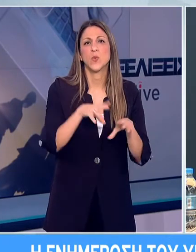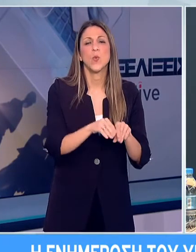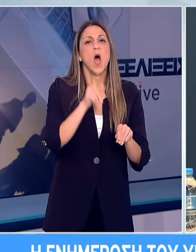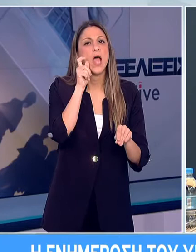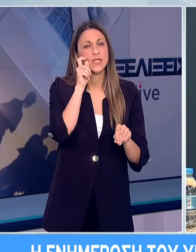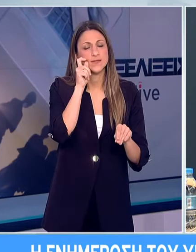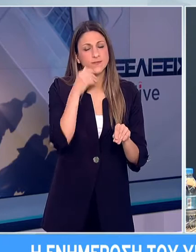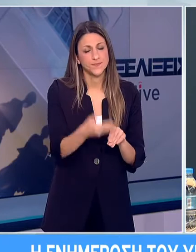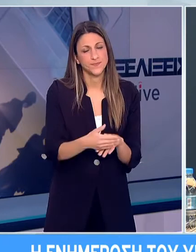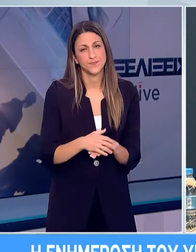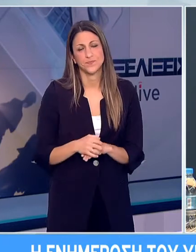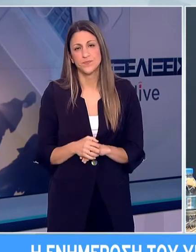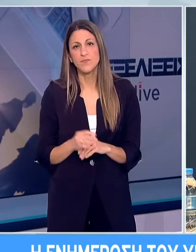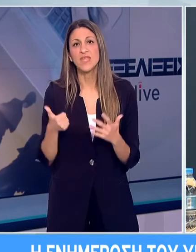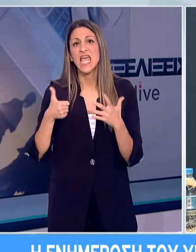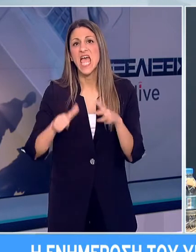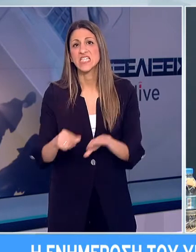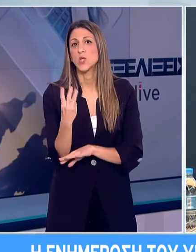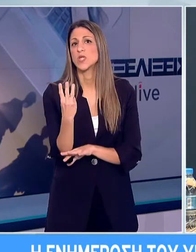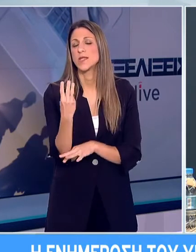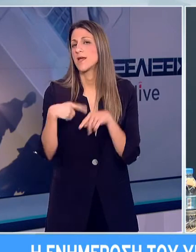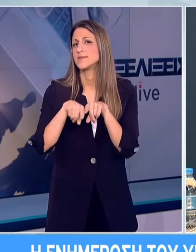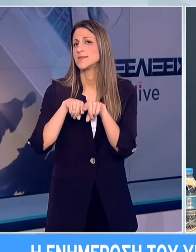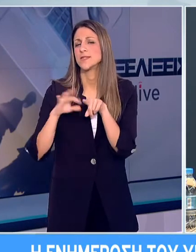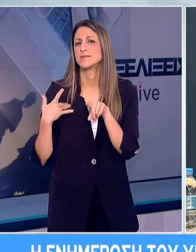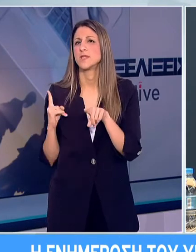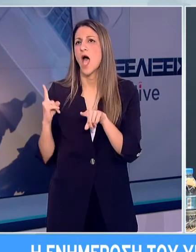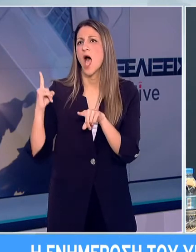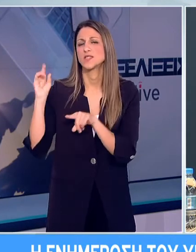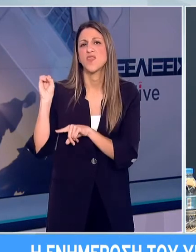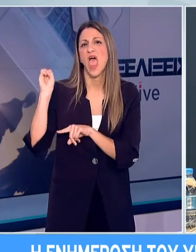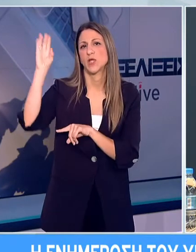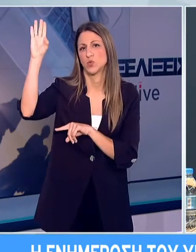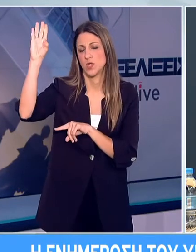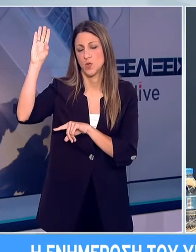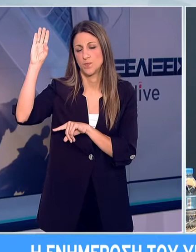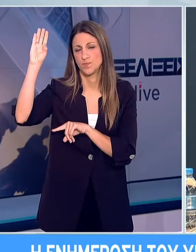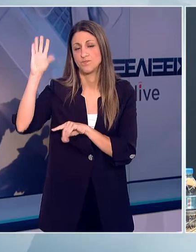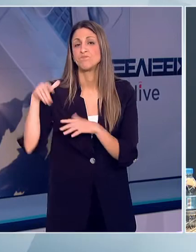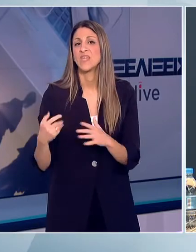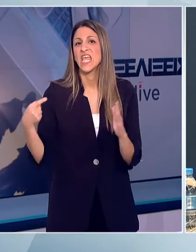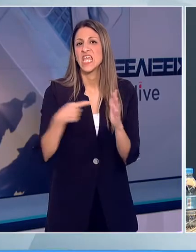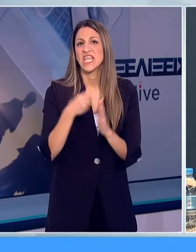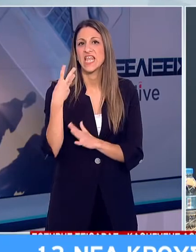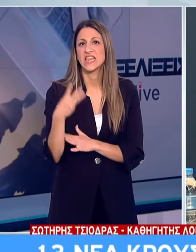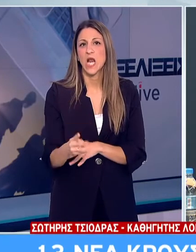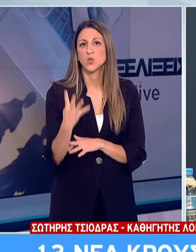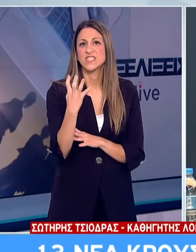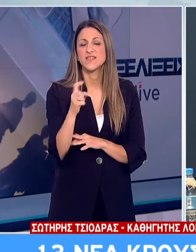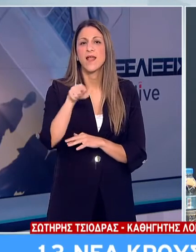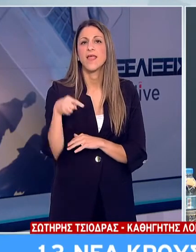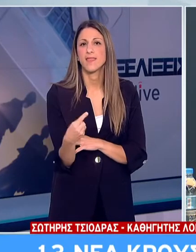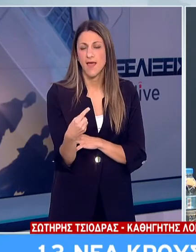άντρες. 603 θεωρούνται σχετιζόμενα με ταξίδι από το εξωτερικό και 1.349 είναι